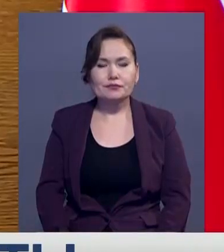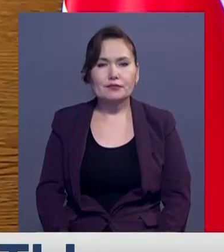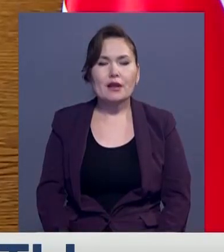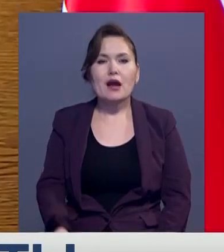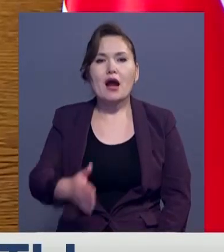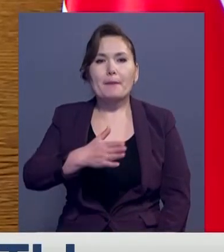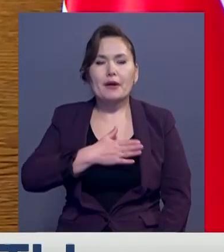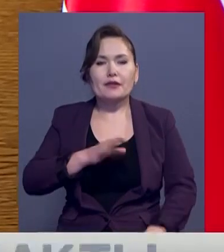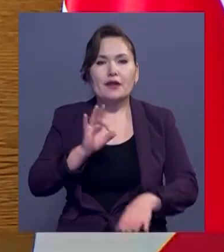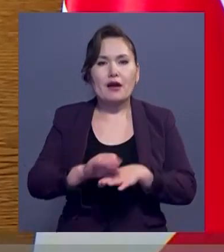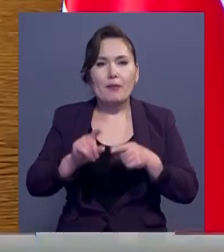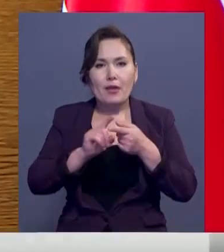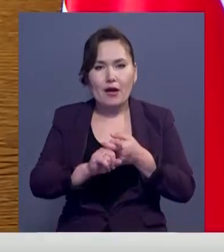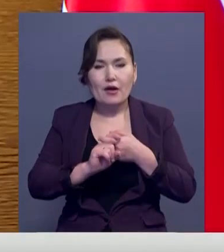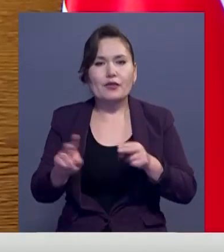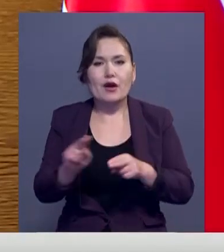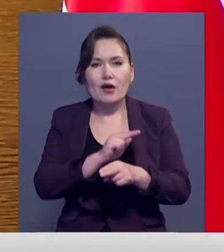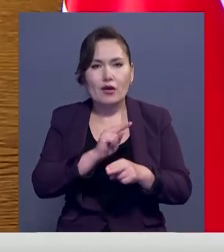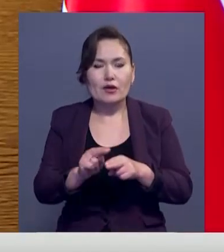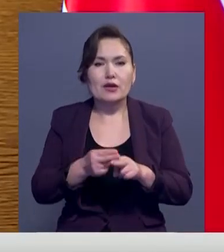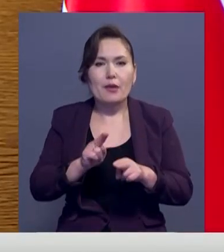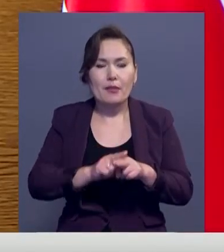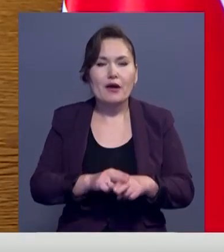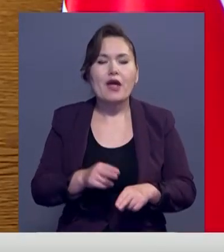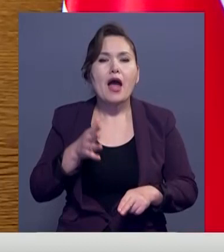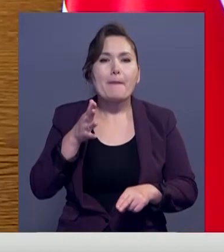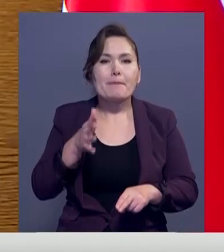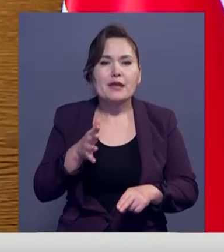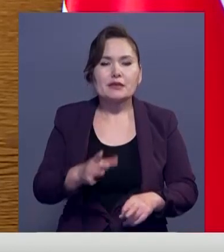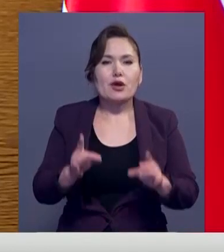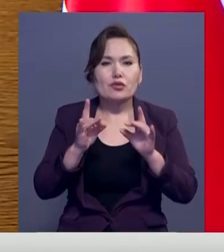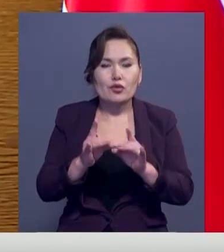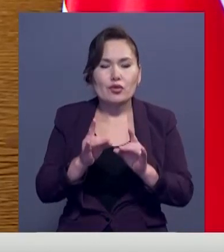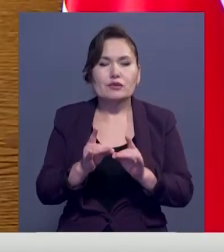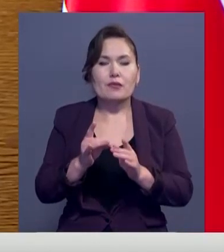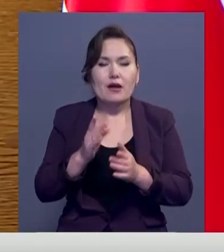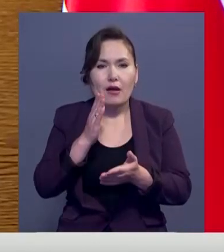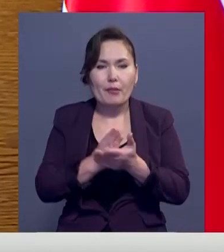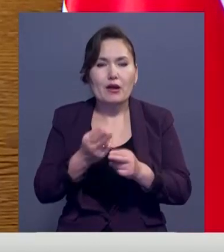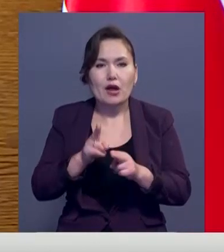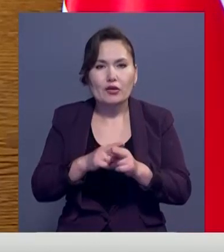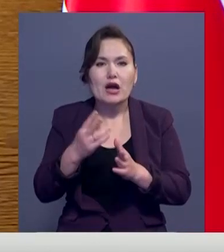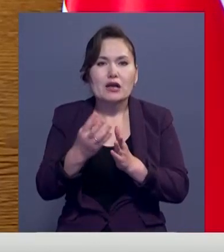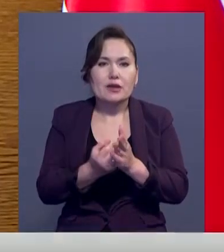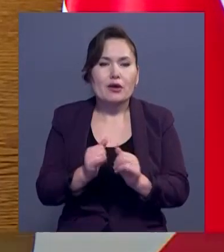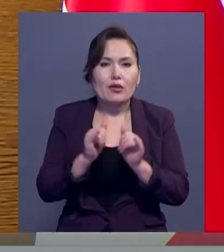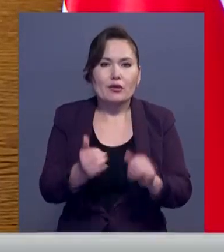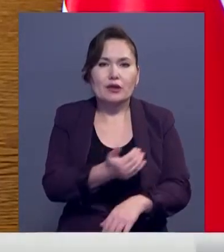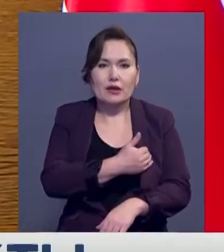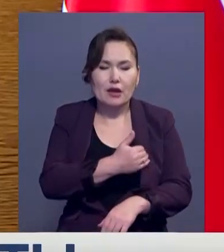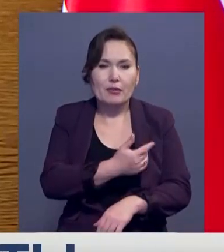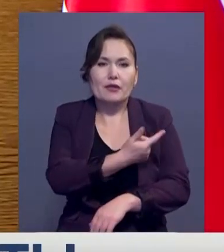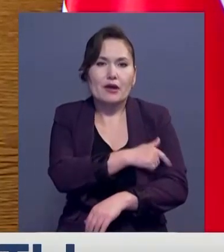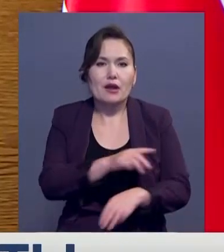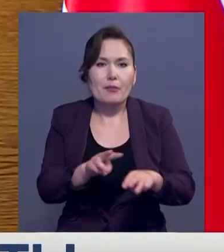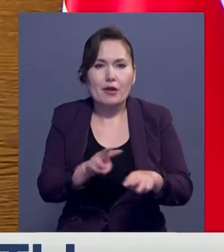Біздегі ковид клиникалар базасында 5 мүнға жуық төсе ғорын бар, қажет болса оны 7 мүнға дейін жеткіз аламыз. Қазір денсаулық сақтау